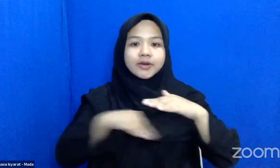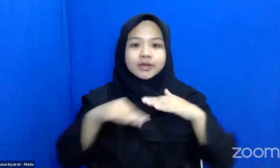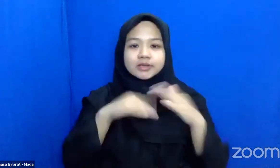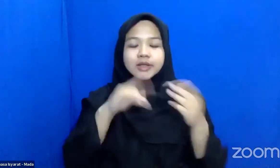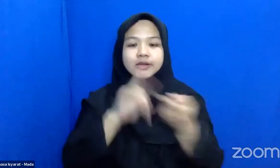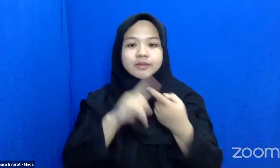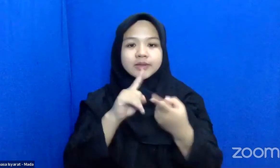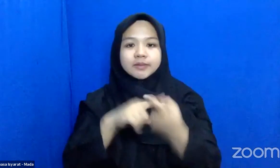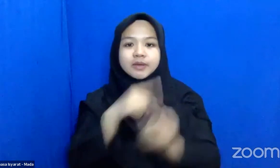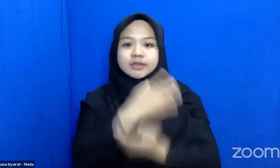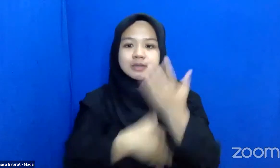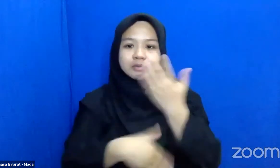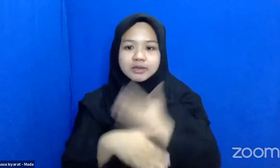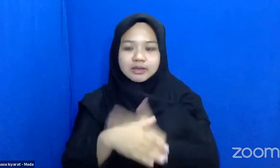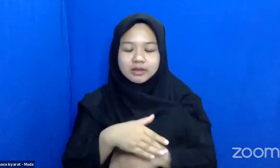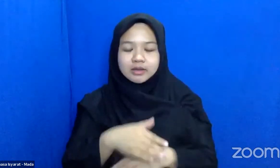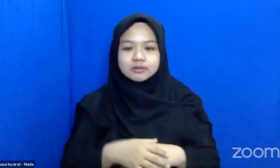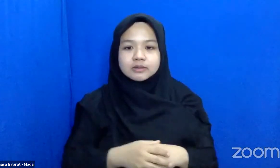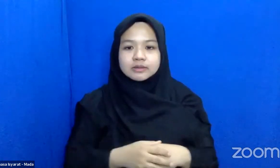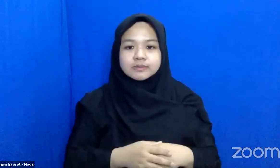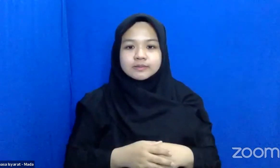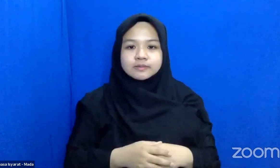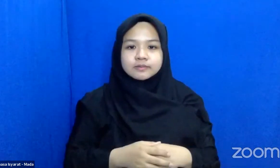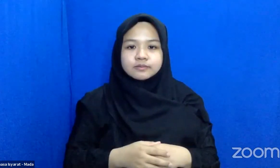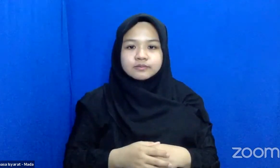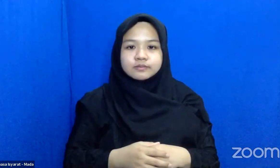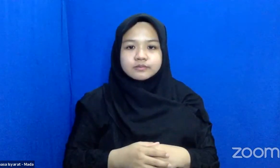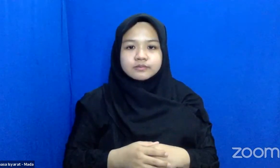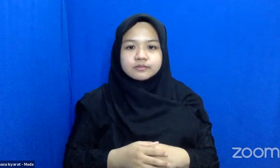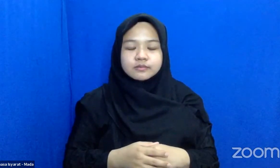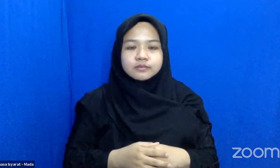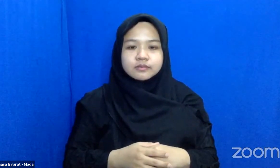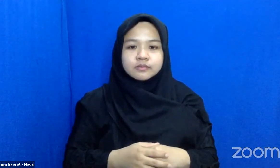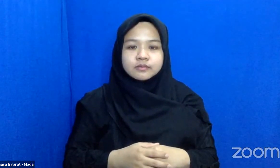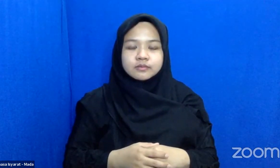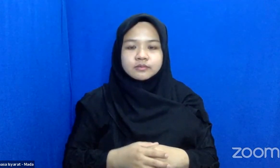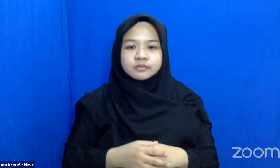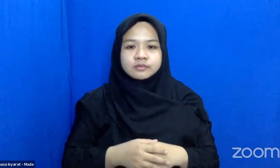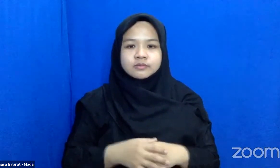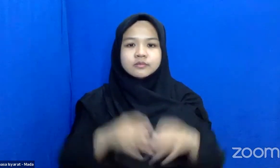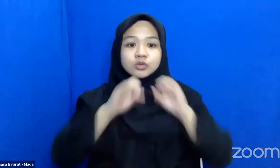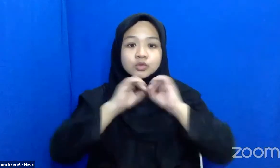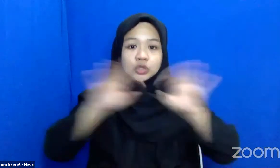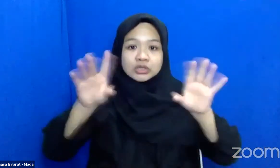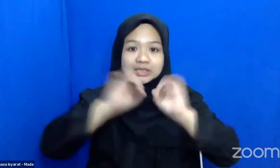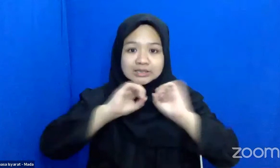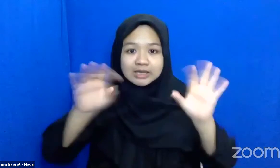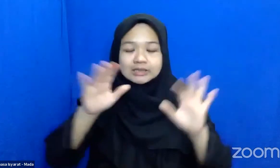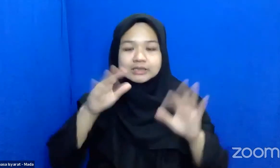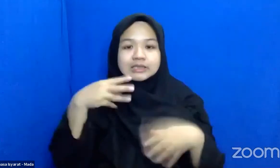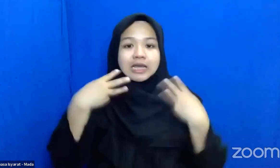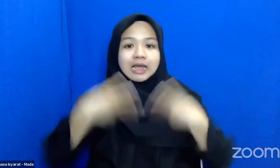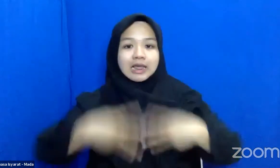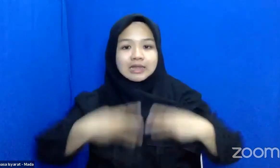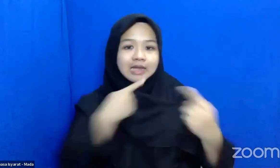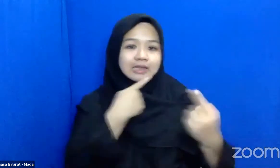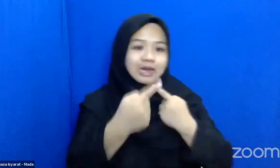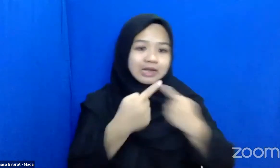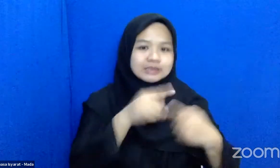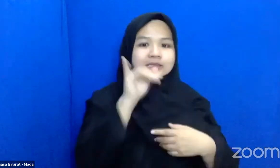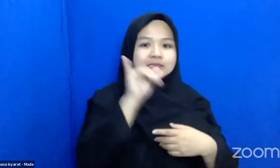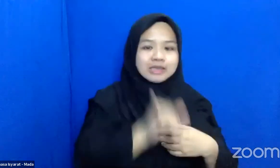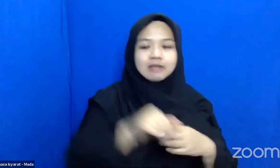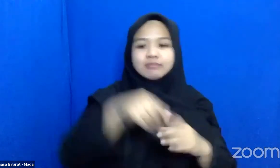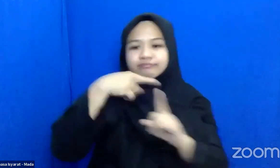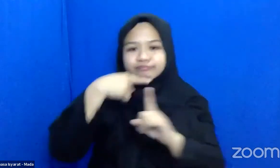Disabilitas Itu Sendiri Jadi Kita Menggalakan Sosialisasi Tentang Etika Berinteraksinya Sembari